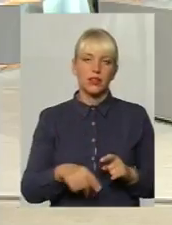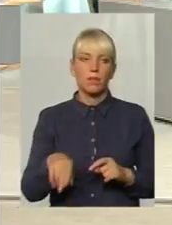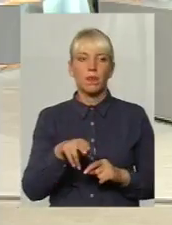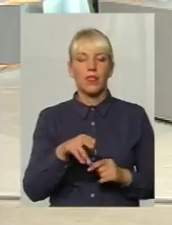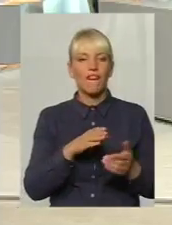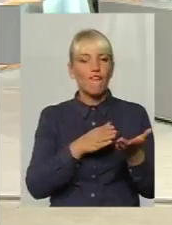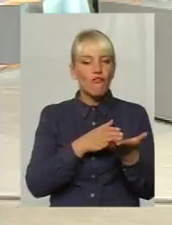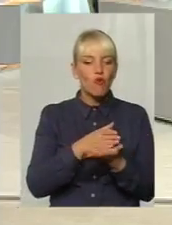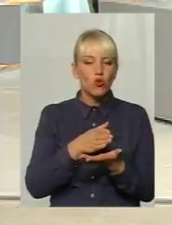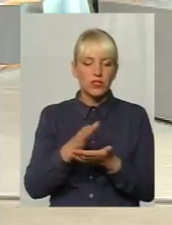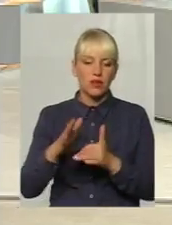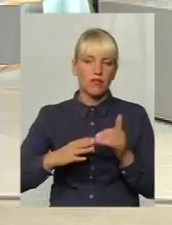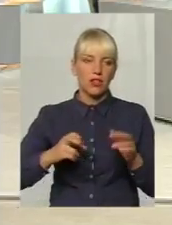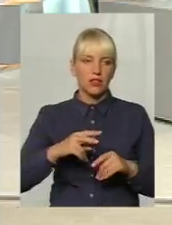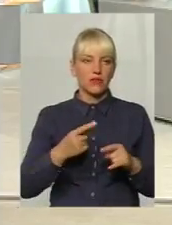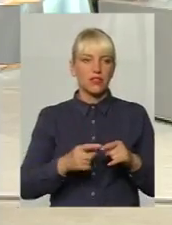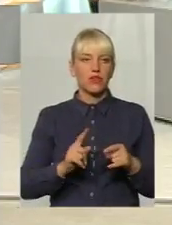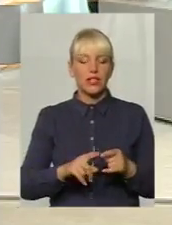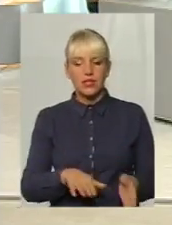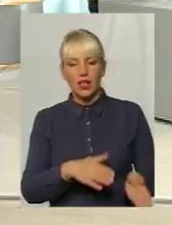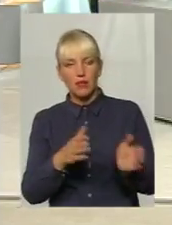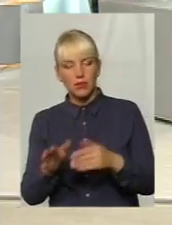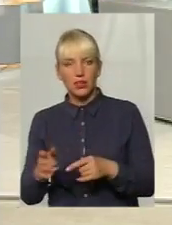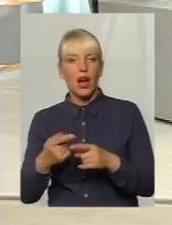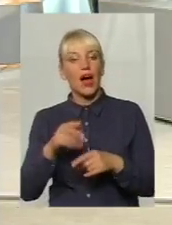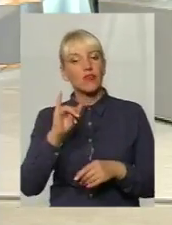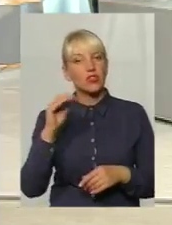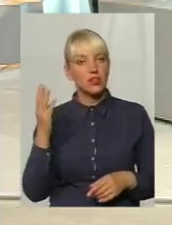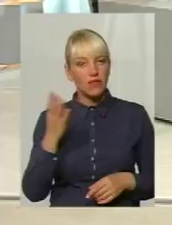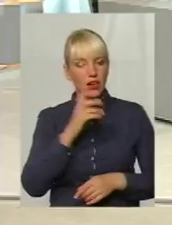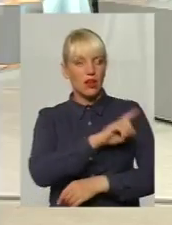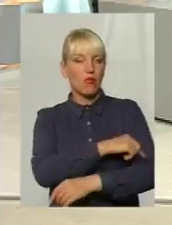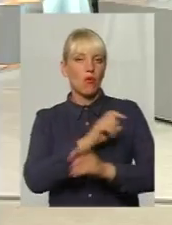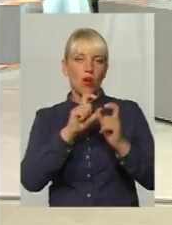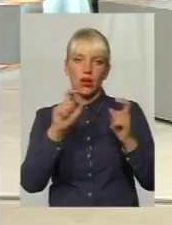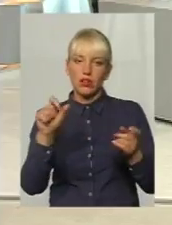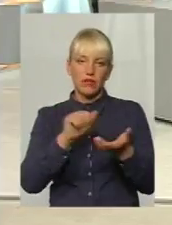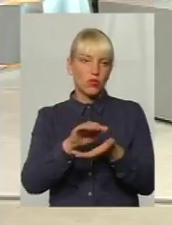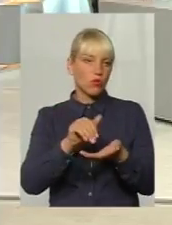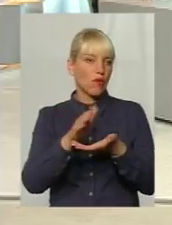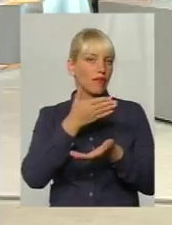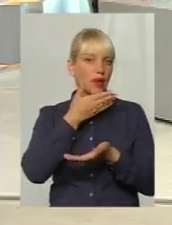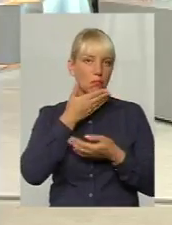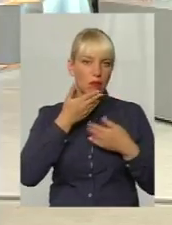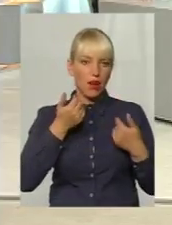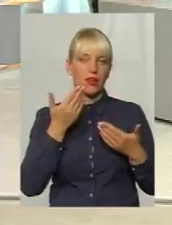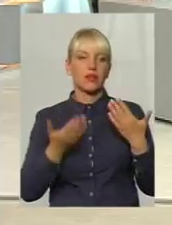На цей бік заліз. Я зрозумів. Четвертій поліклініці відмов немає. Якщо навіть приходять